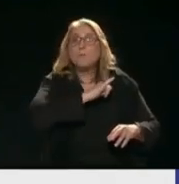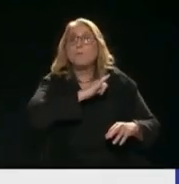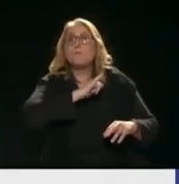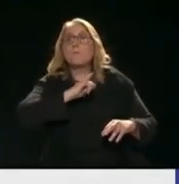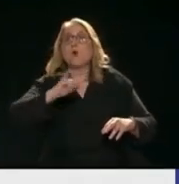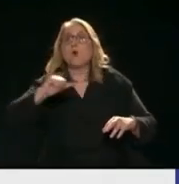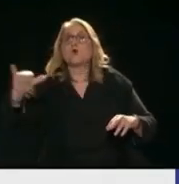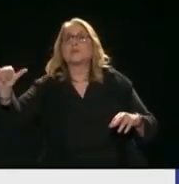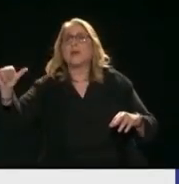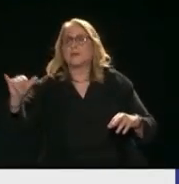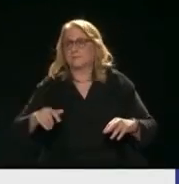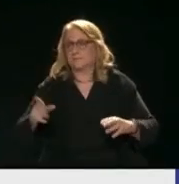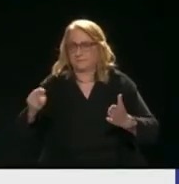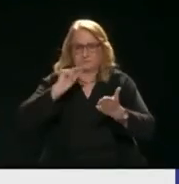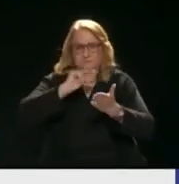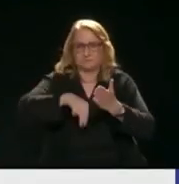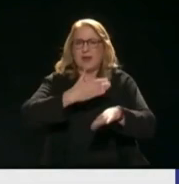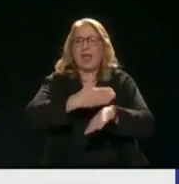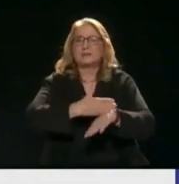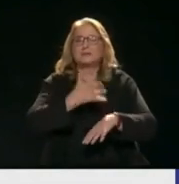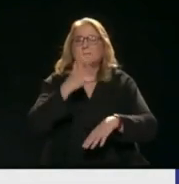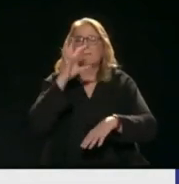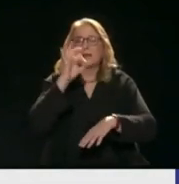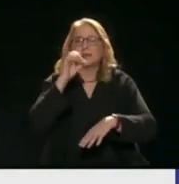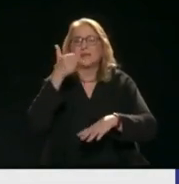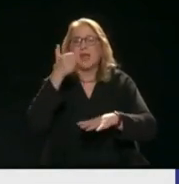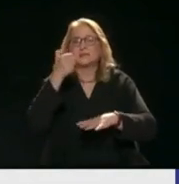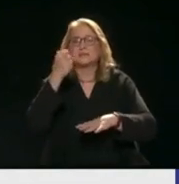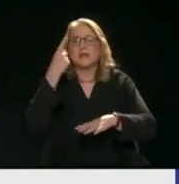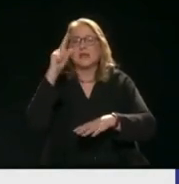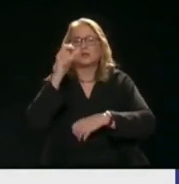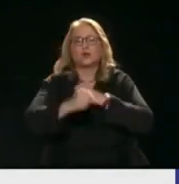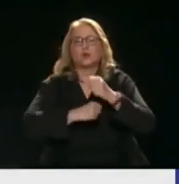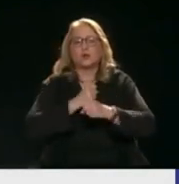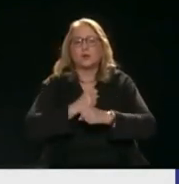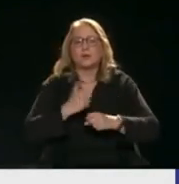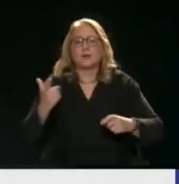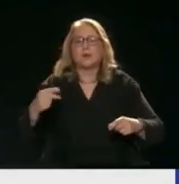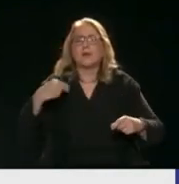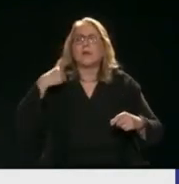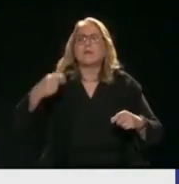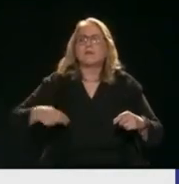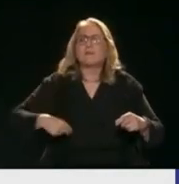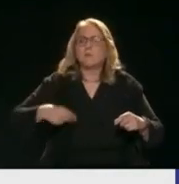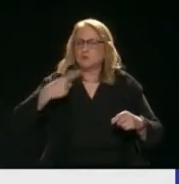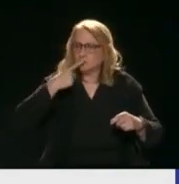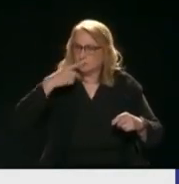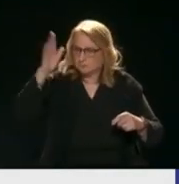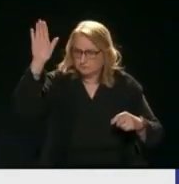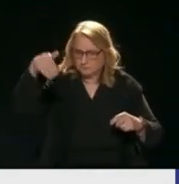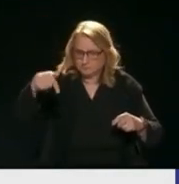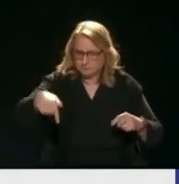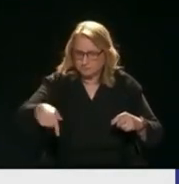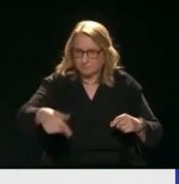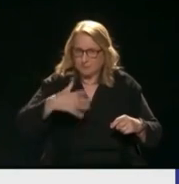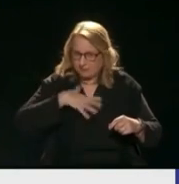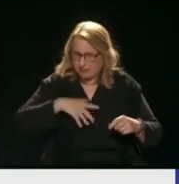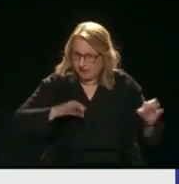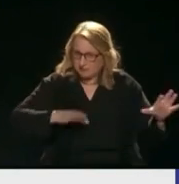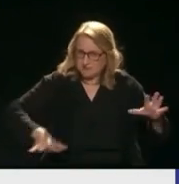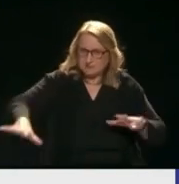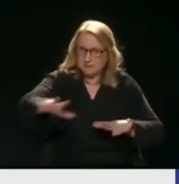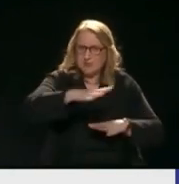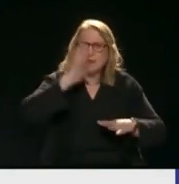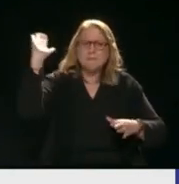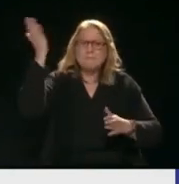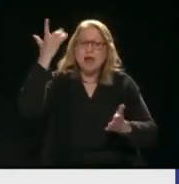50-60 εκατό χρόνια Το αποδεικνύω και αυτό Άρα έδωσε χρήματα Άρα το δημόσιο πήγε και πήρε Θες το ελληνικό Εντάξει